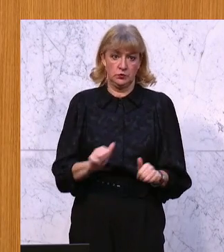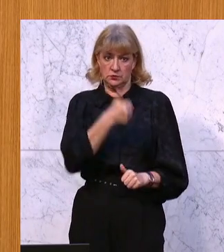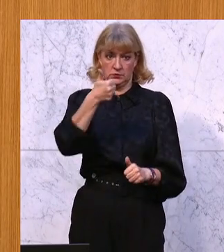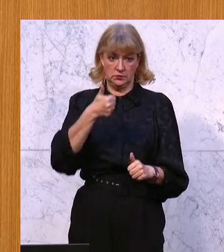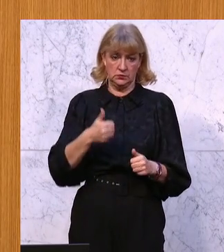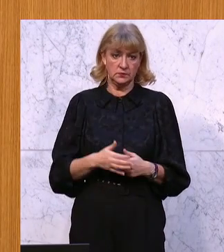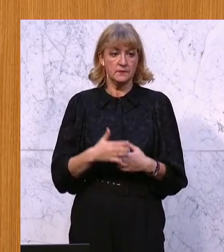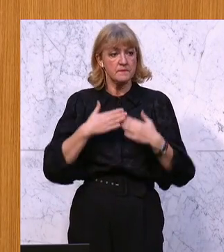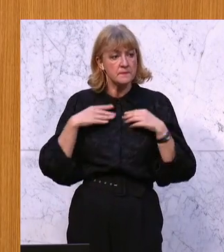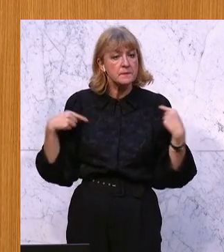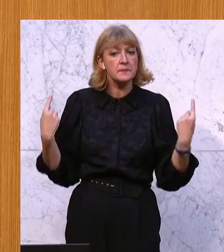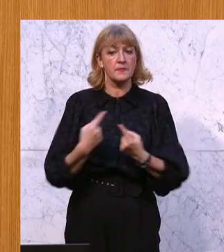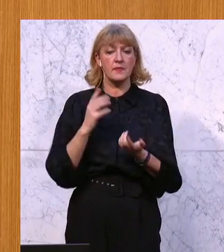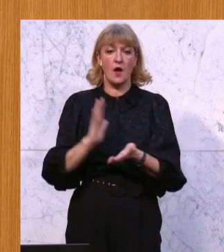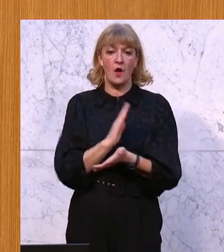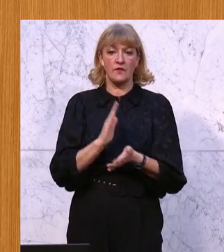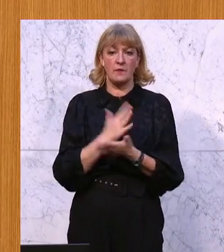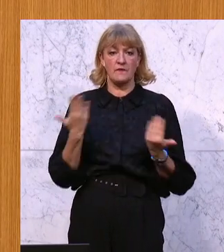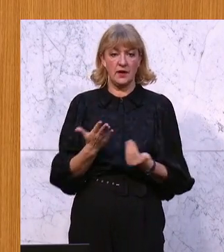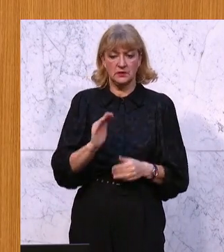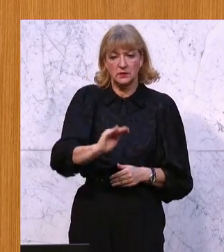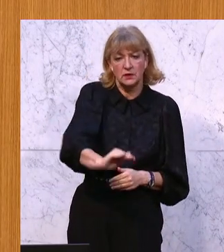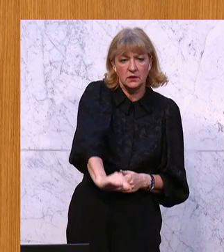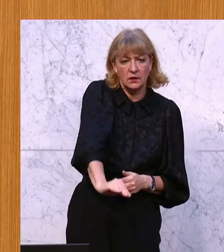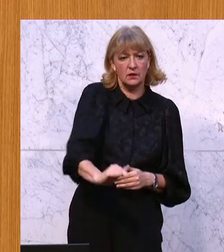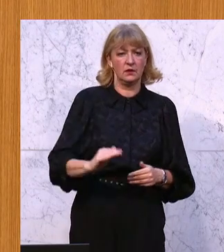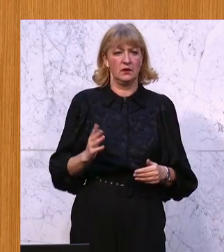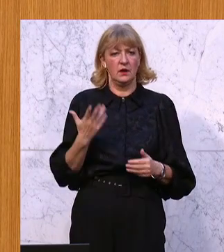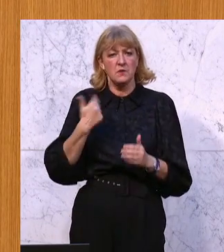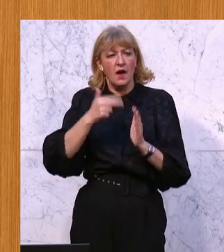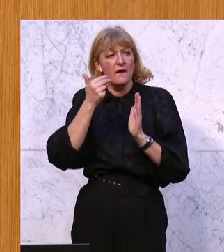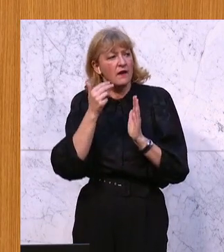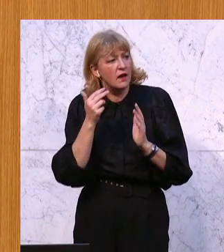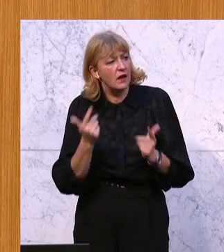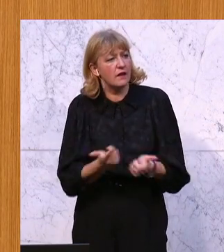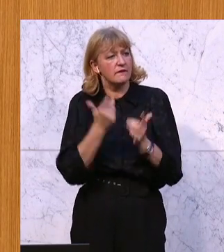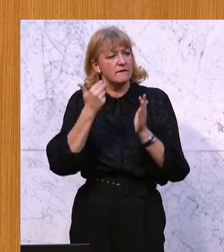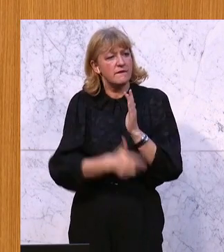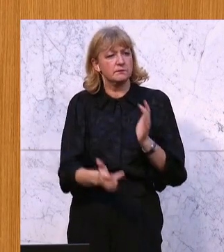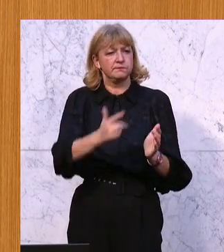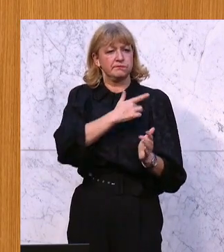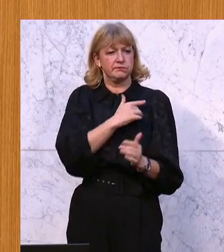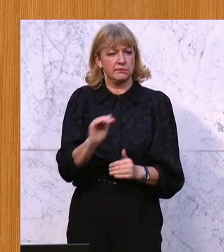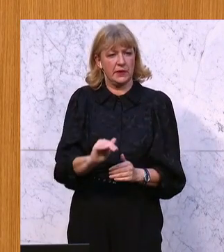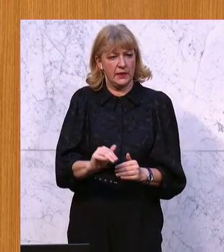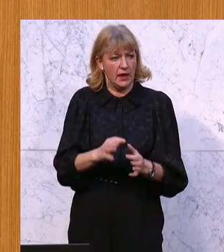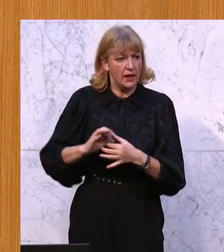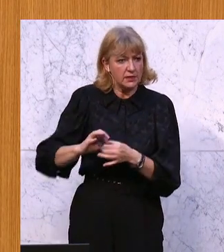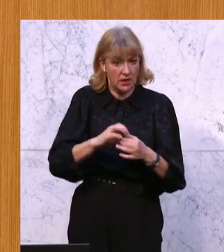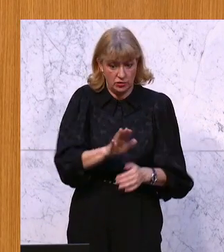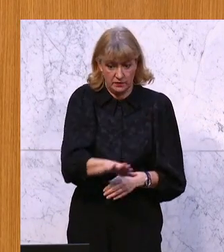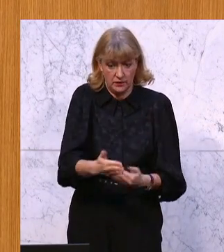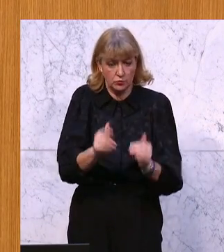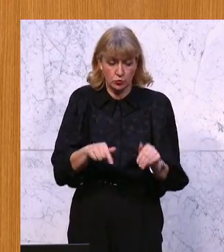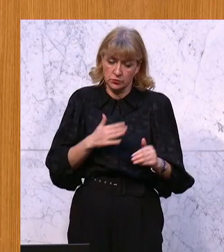Unsere Aufgabe ist es, die jüngsten und die vulnerabelsten Mitglieder unserer Gesellschaft, und genau das sind auch die Kinder,